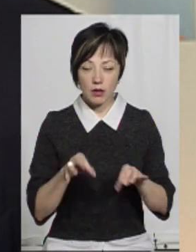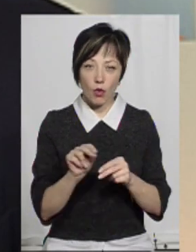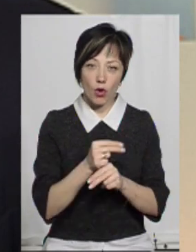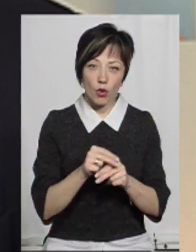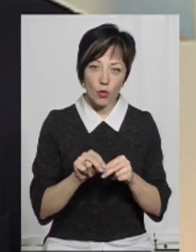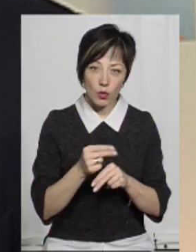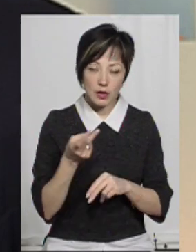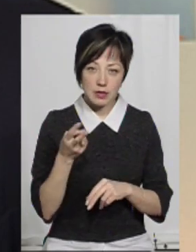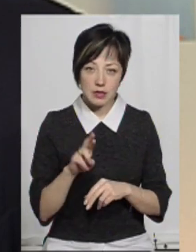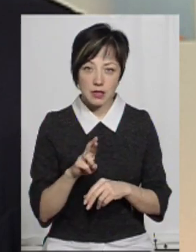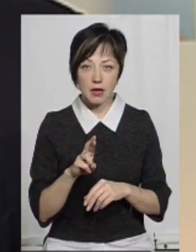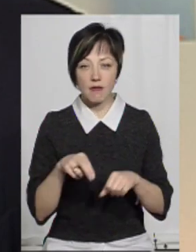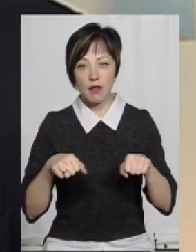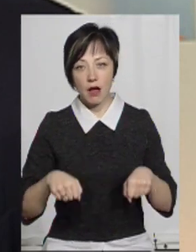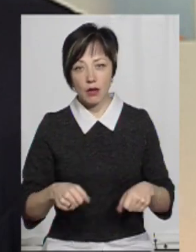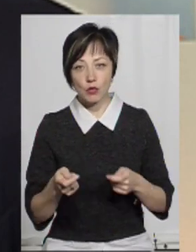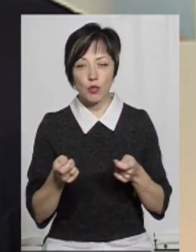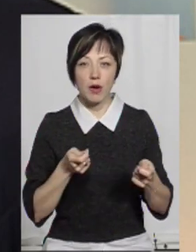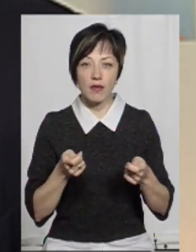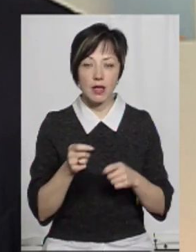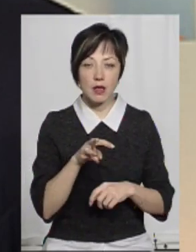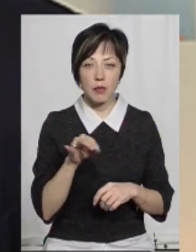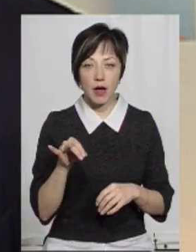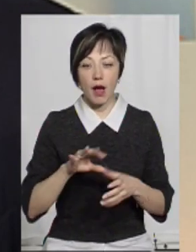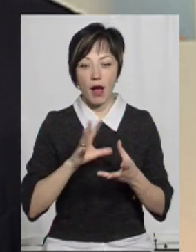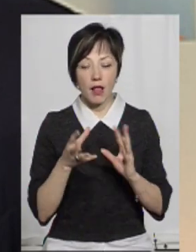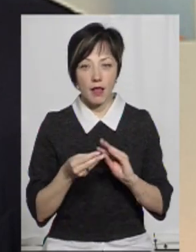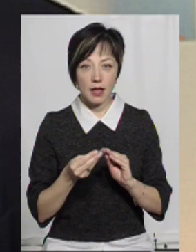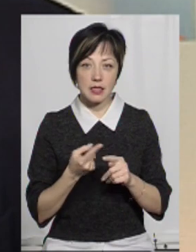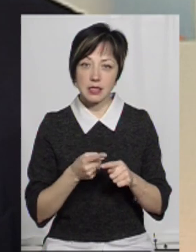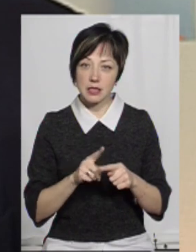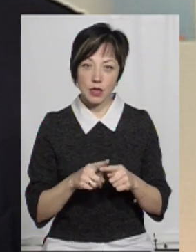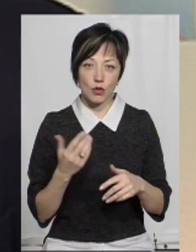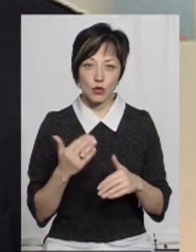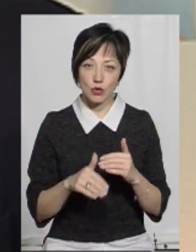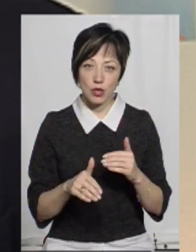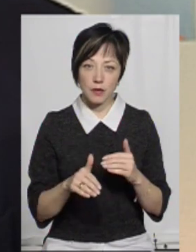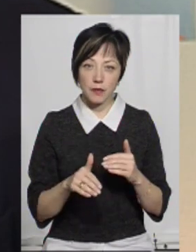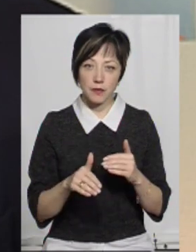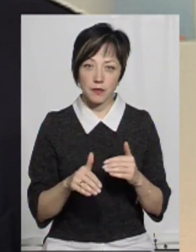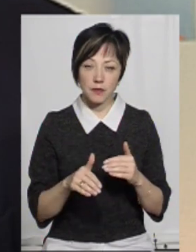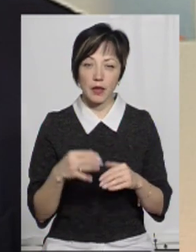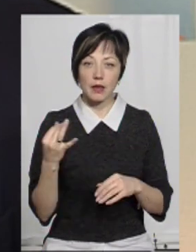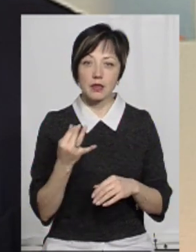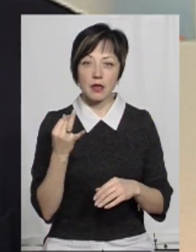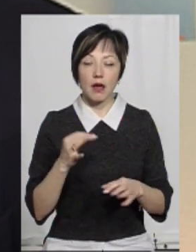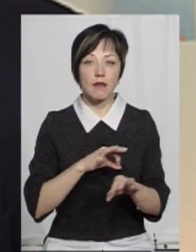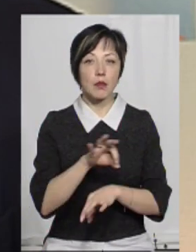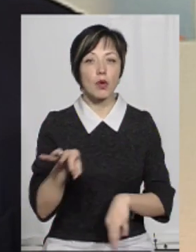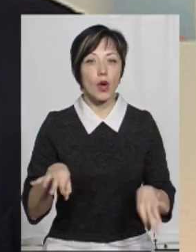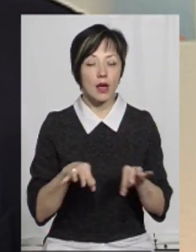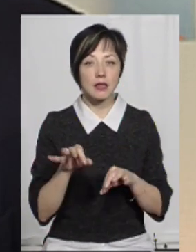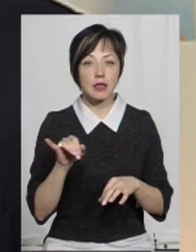коригується владою, управліннями, але, в принципі, це вже досить цікаві проекти.